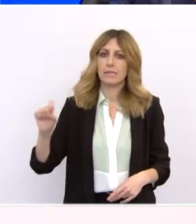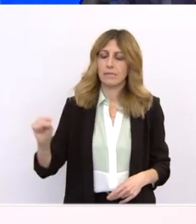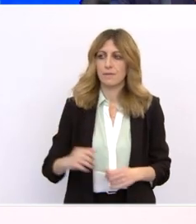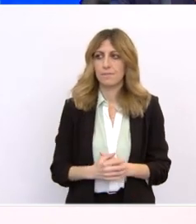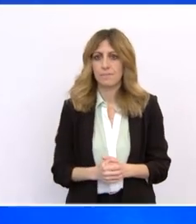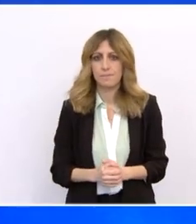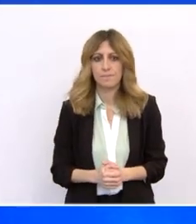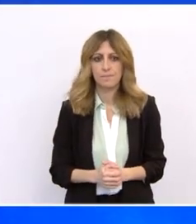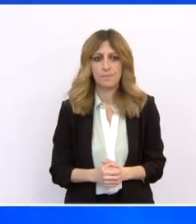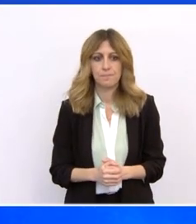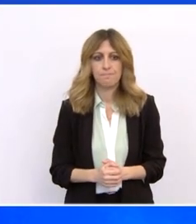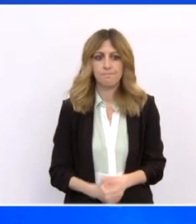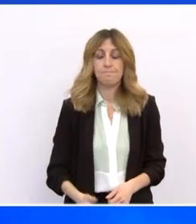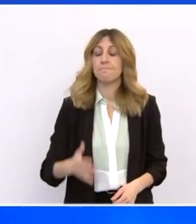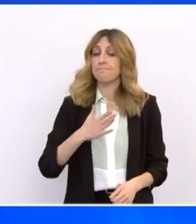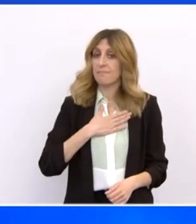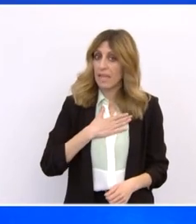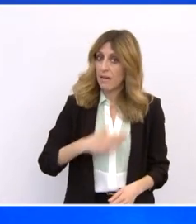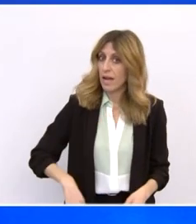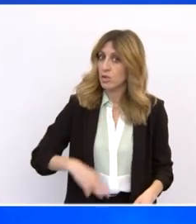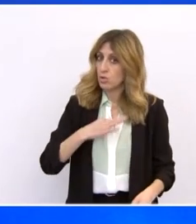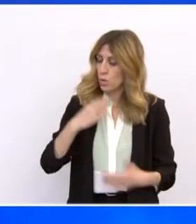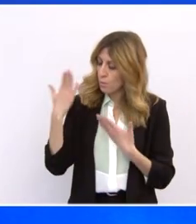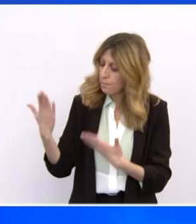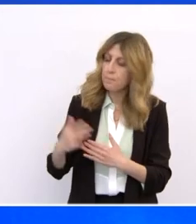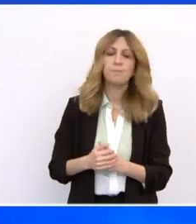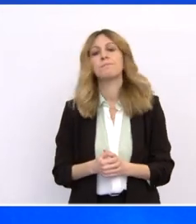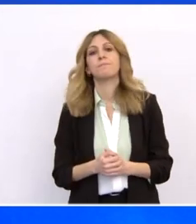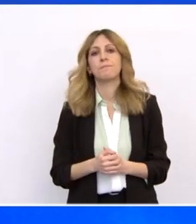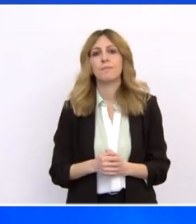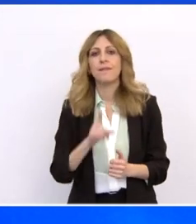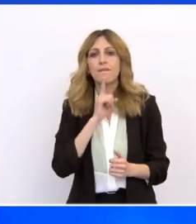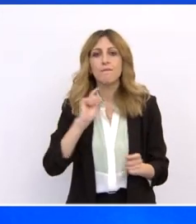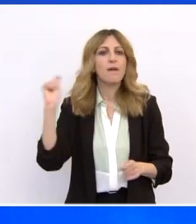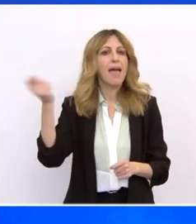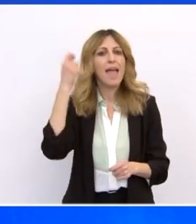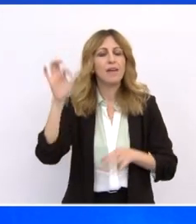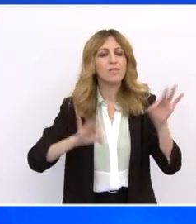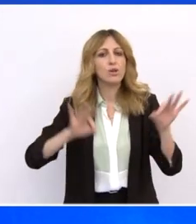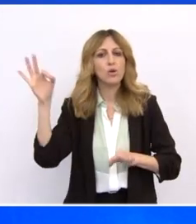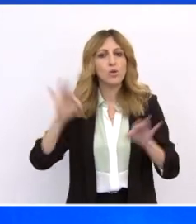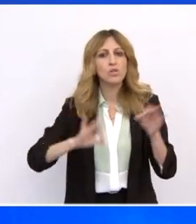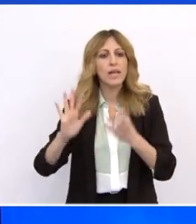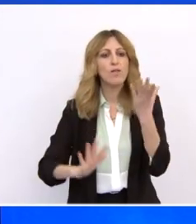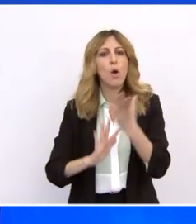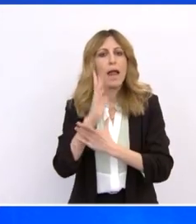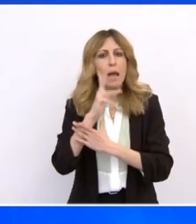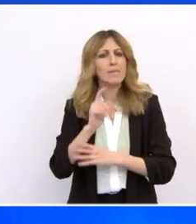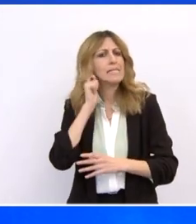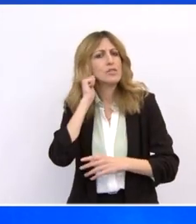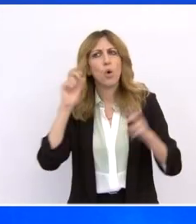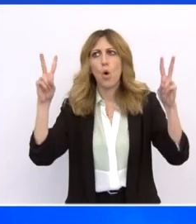Ευχαριστώ, κύριε Ματζούφα. Το Εθνικό Σχέδιο Ανάκαμψης και Ανθεκτικότητας Ελλάδα 2.0